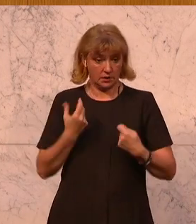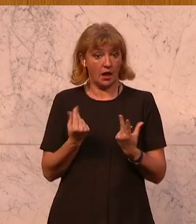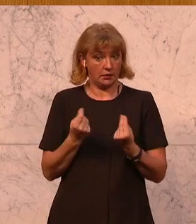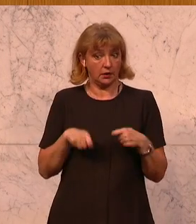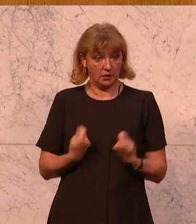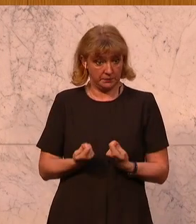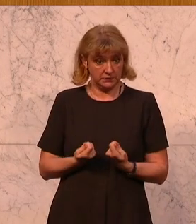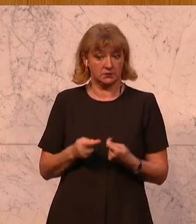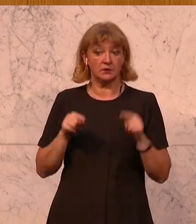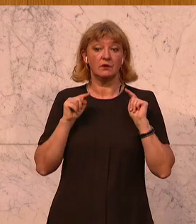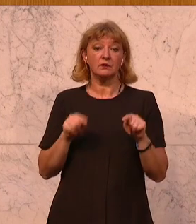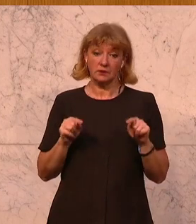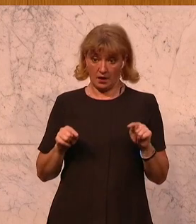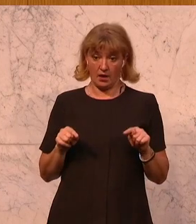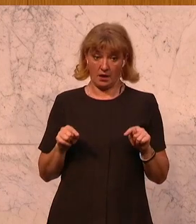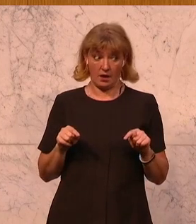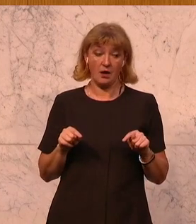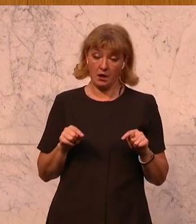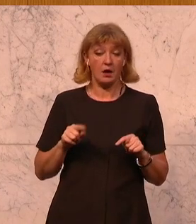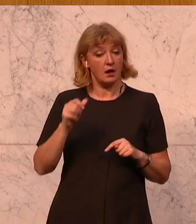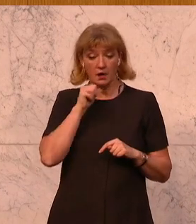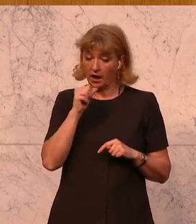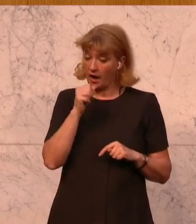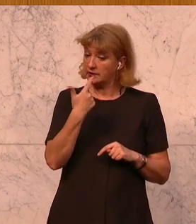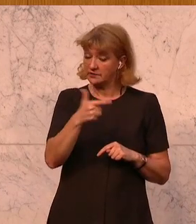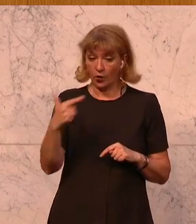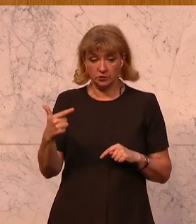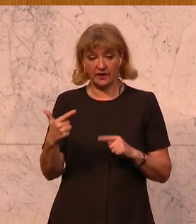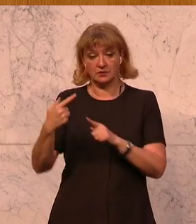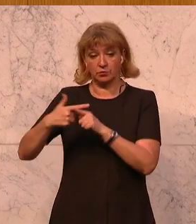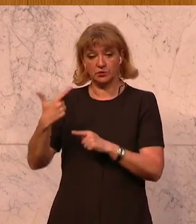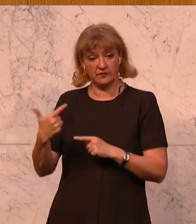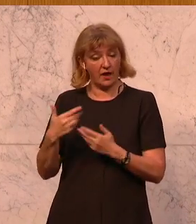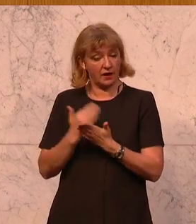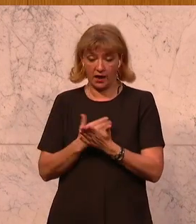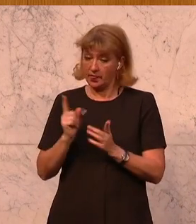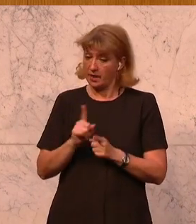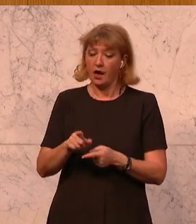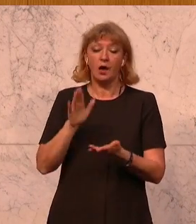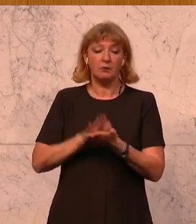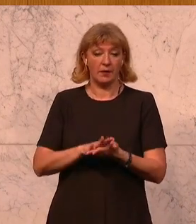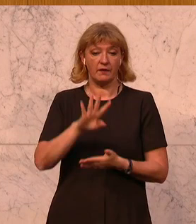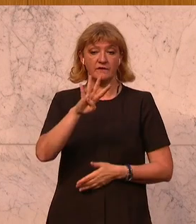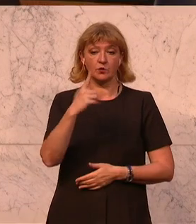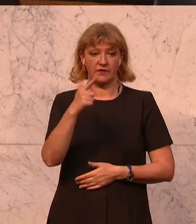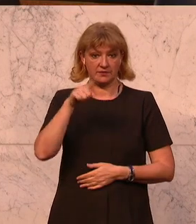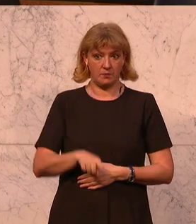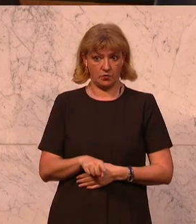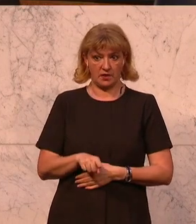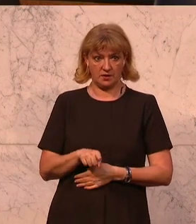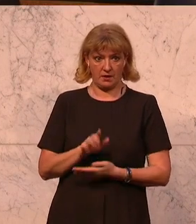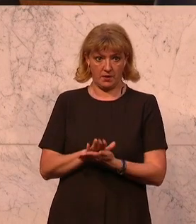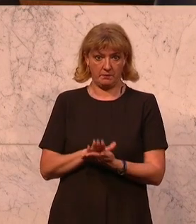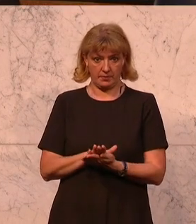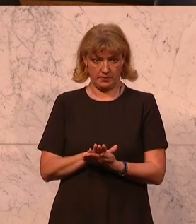dass die alleinerziehenden Eltern keine 22-2-2-Regel haben, sondern die bleiben bei den 24 Monaten aufrecht.